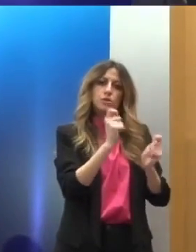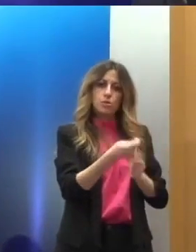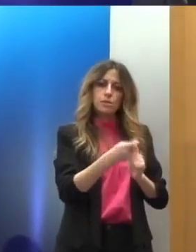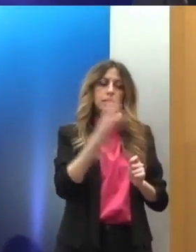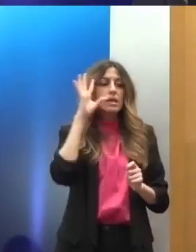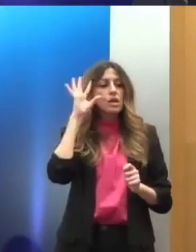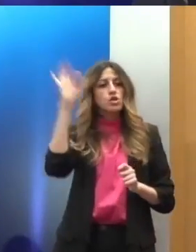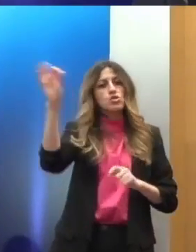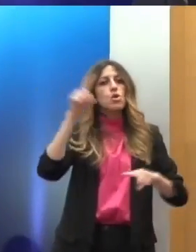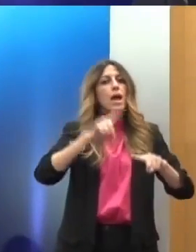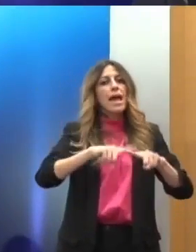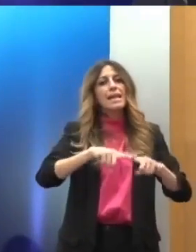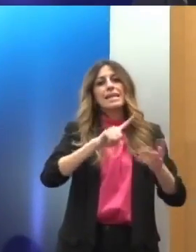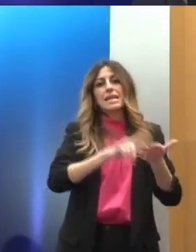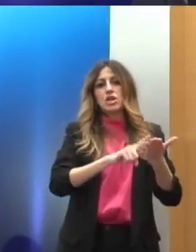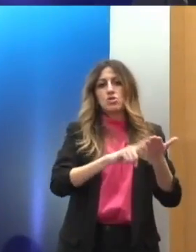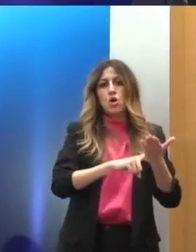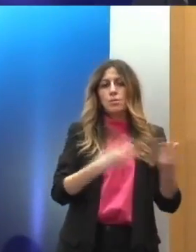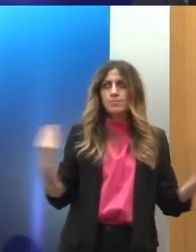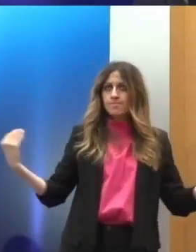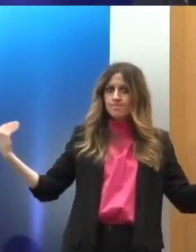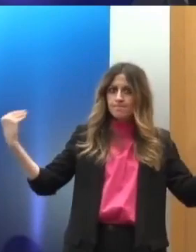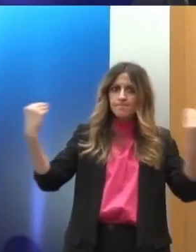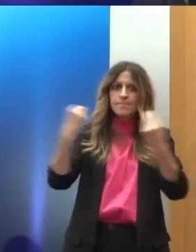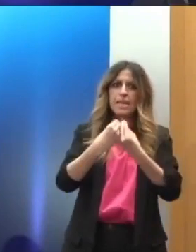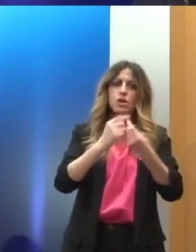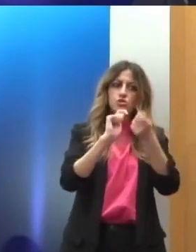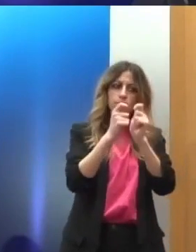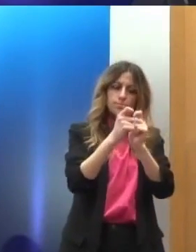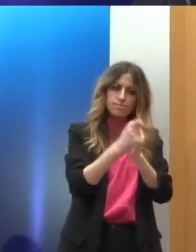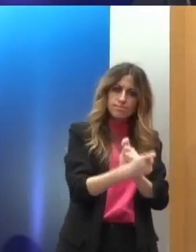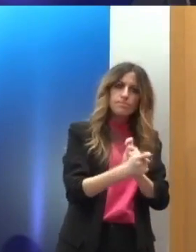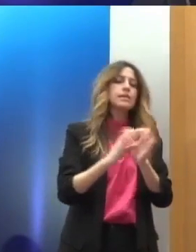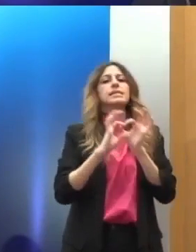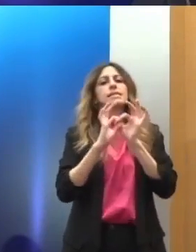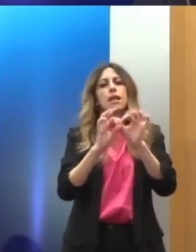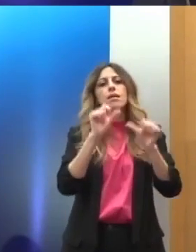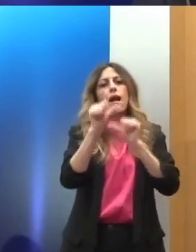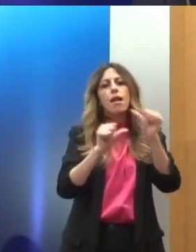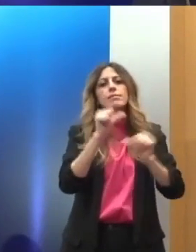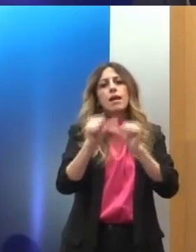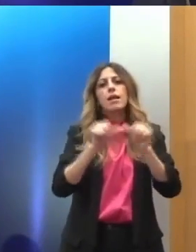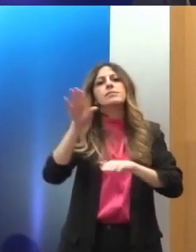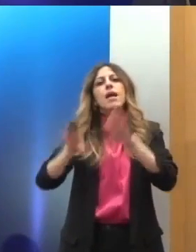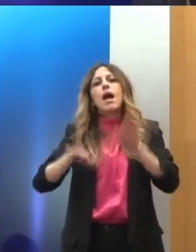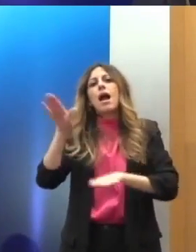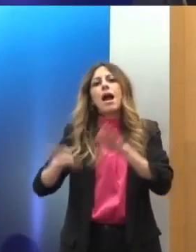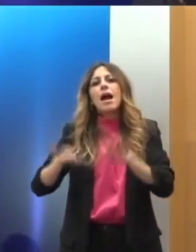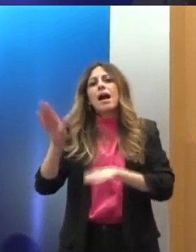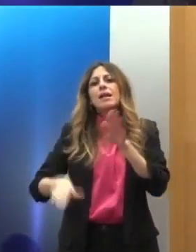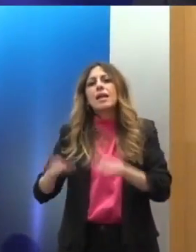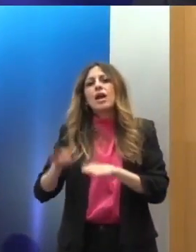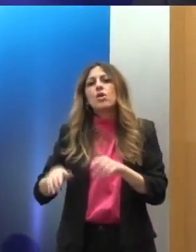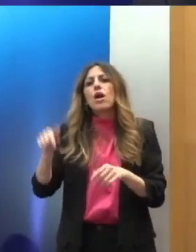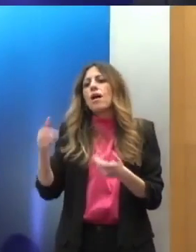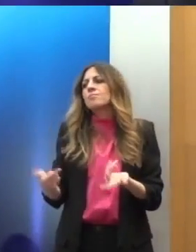νομοθετικό καθεστώς να συναρμόζεται, να προσαρμόζεται, να τροποποιείται ανάλογα με τις απαιτήσεις των καιρών, που είναι